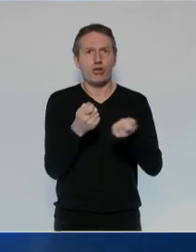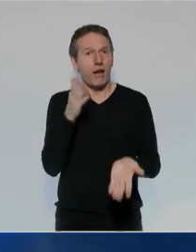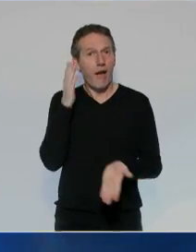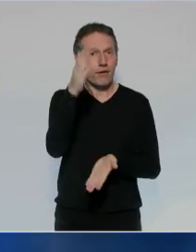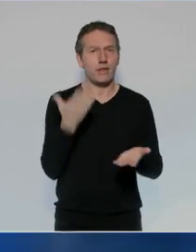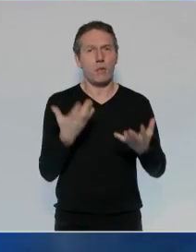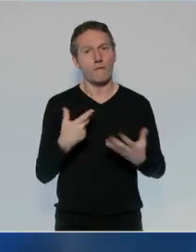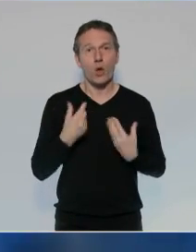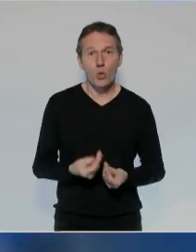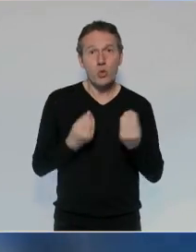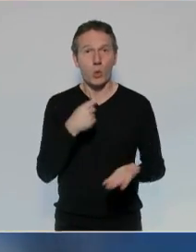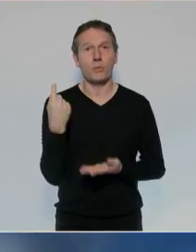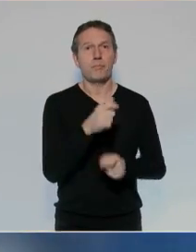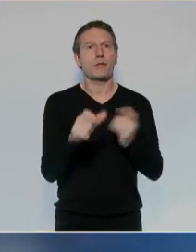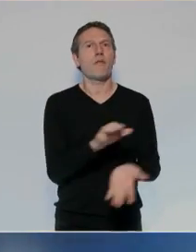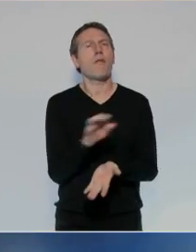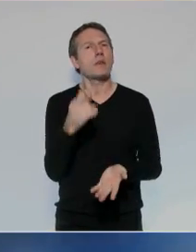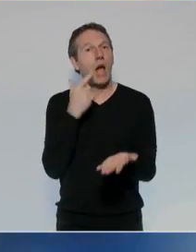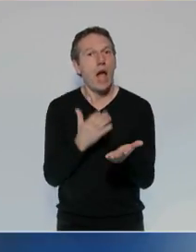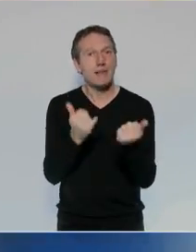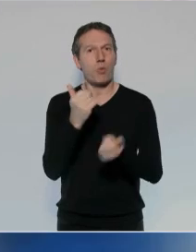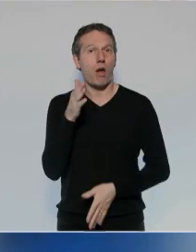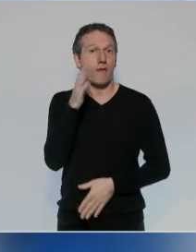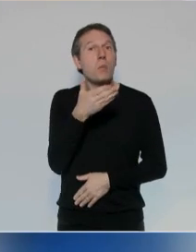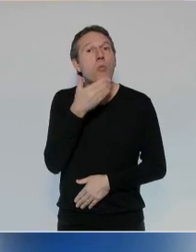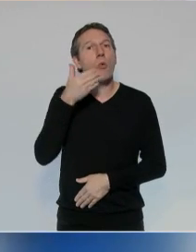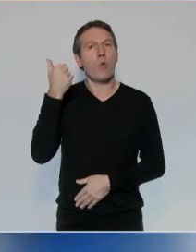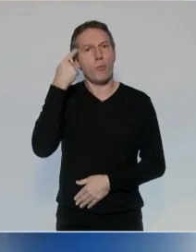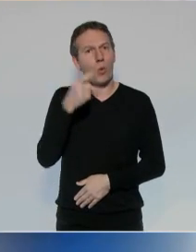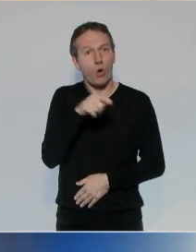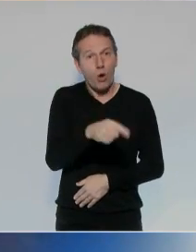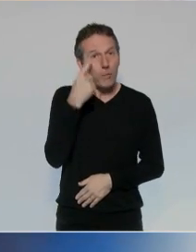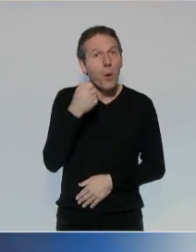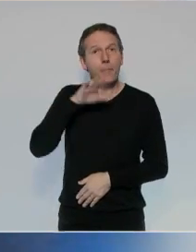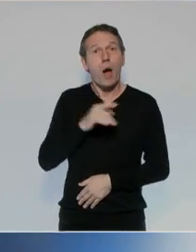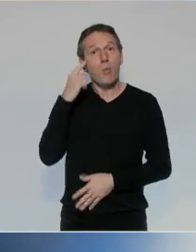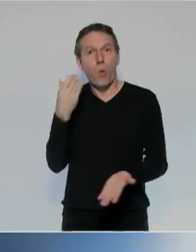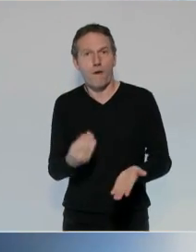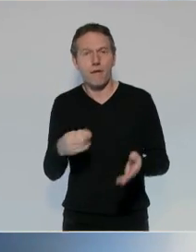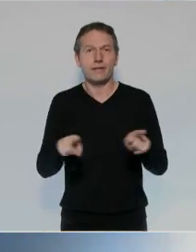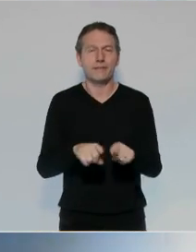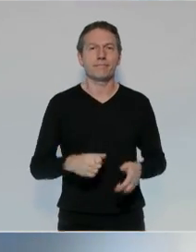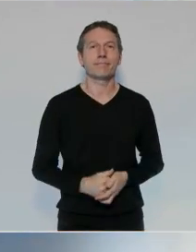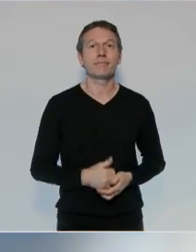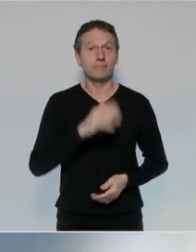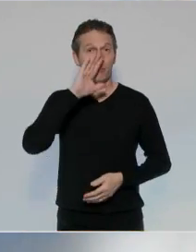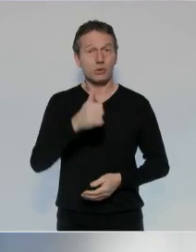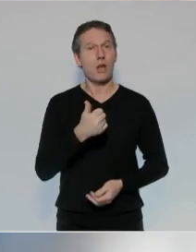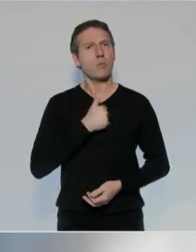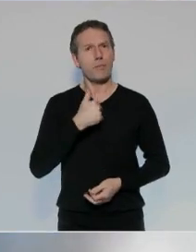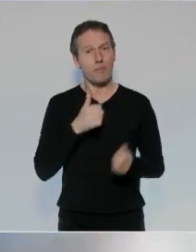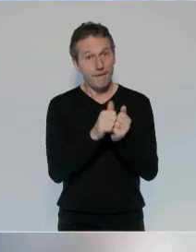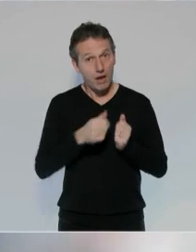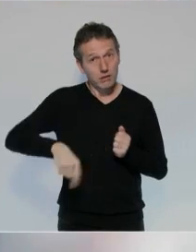la maîtrise de leur destin. Je veux rendre aux Français l'espérance d'un avenir meilleur pour eux, pour leurs parents, pour leurs enfants.